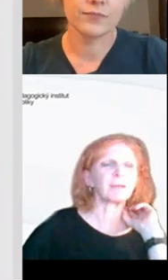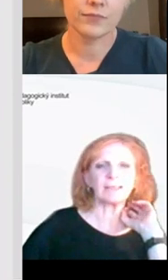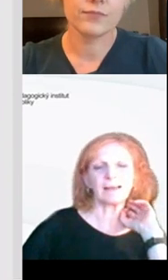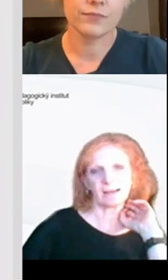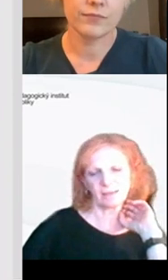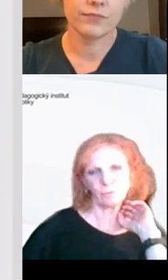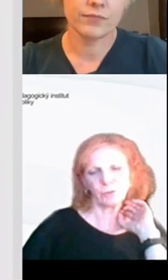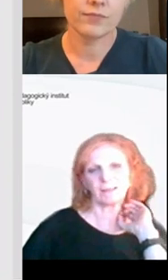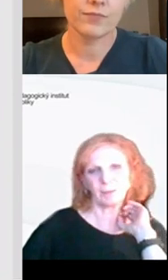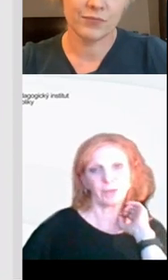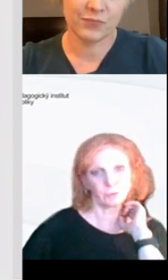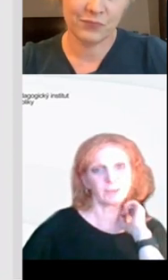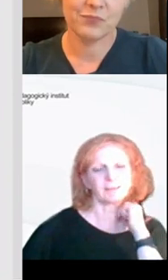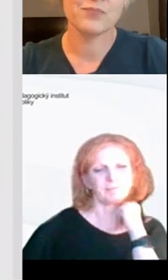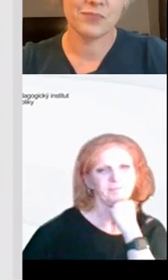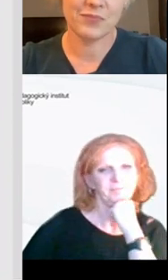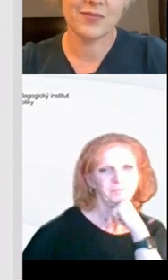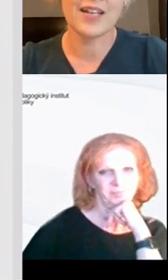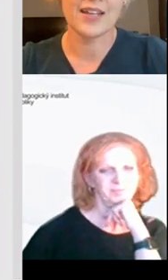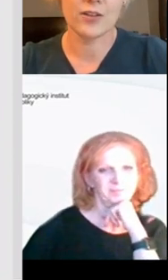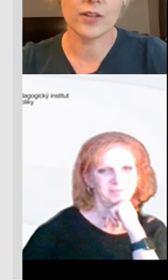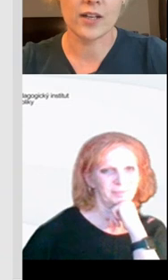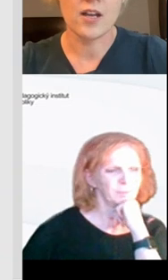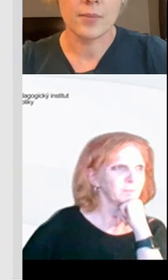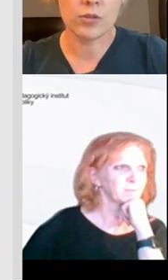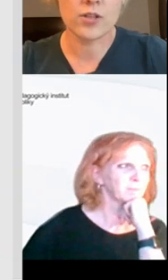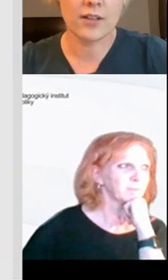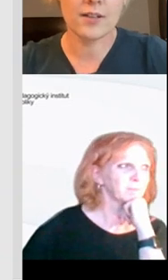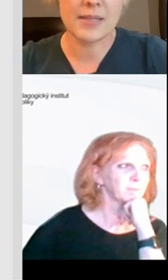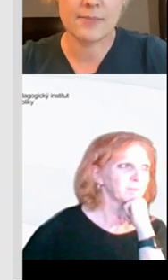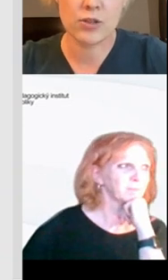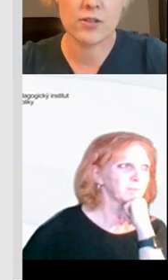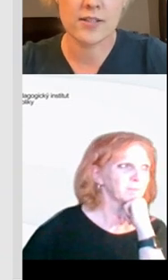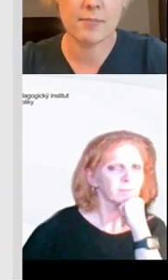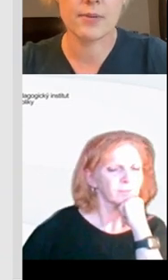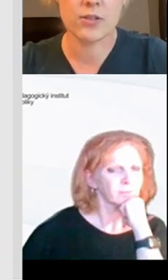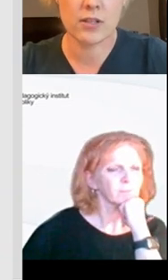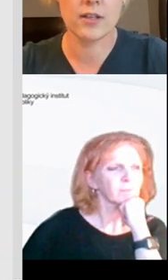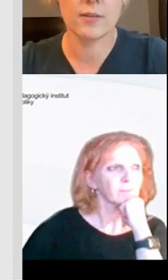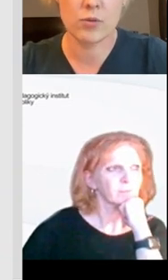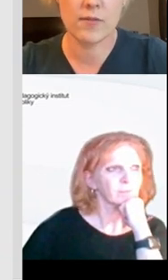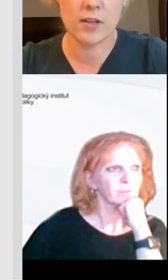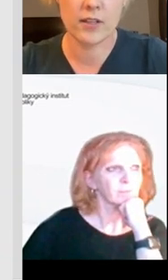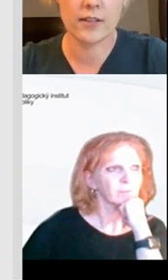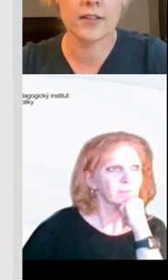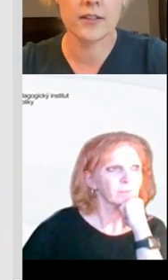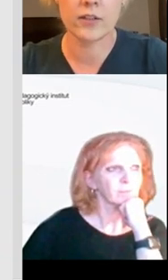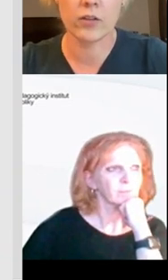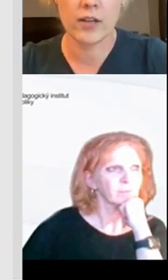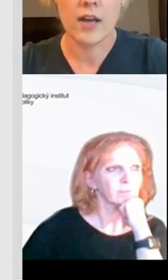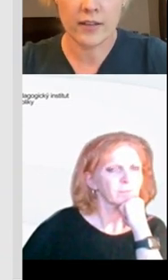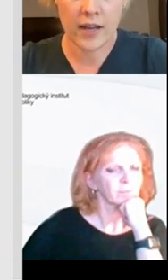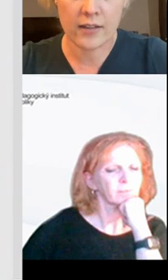nastavení pravidel, jak je využívat, nebo je to tak? Tak, je to tak, protože bezpečnost a zabezpečení používání